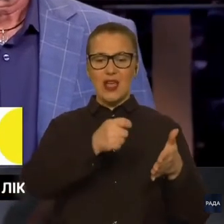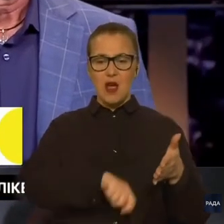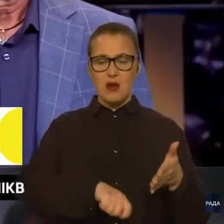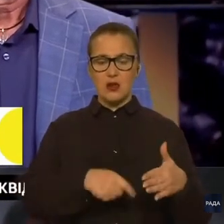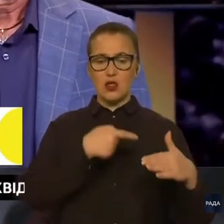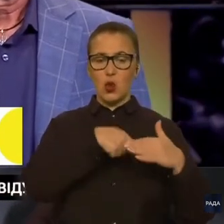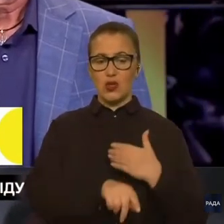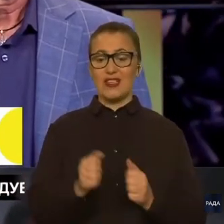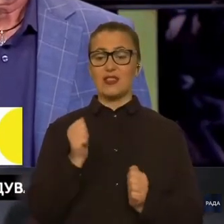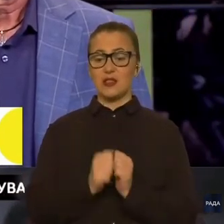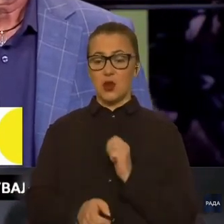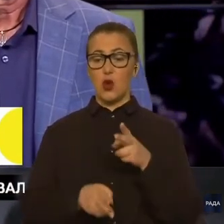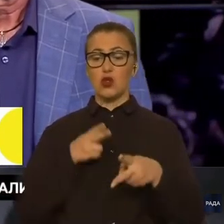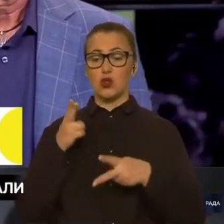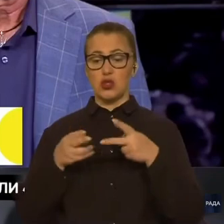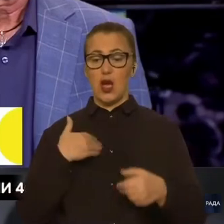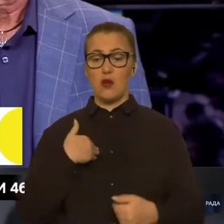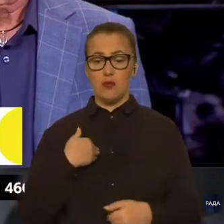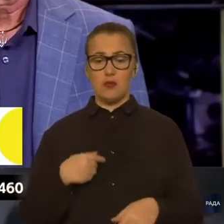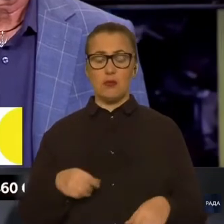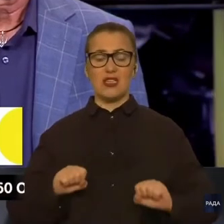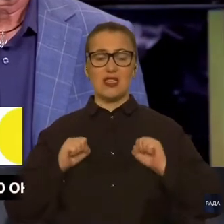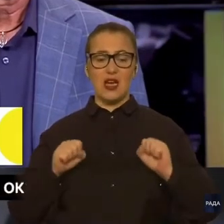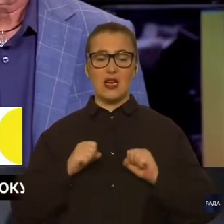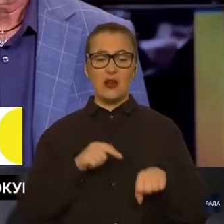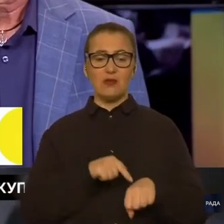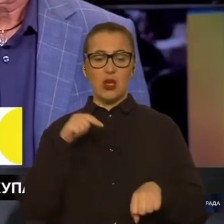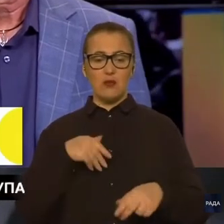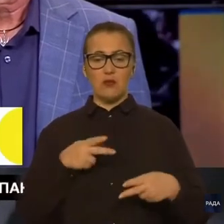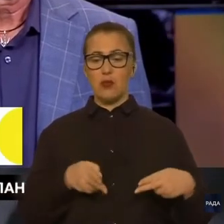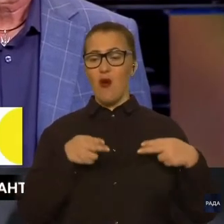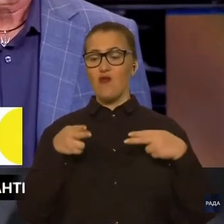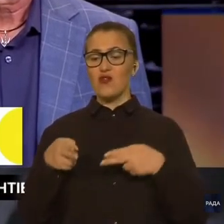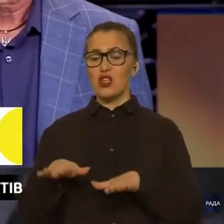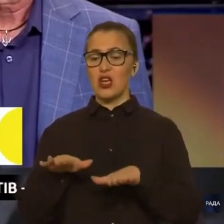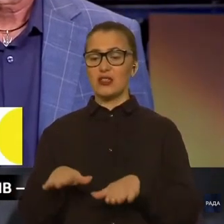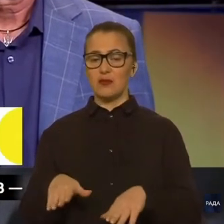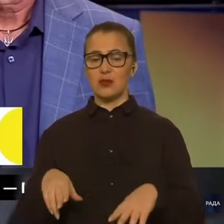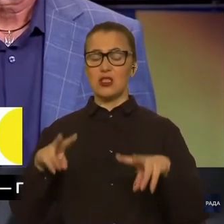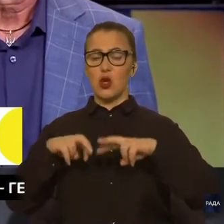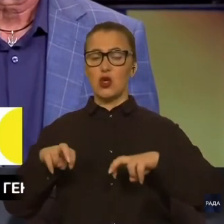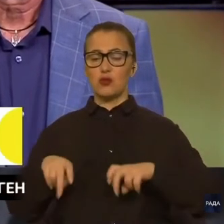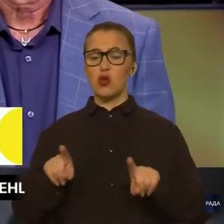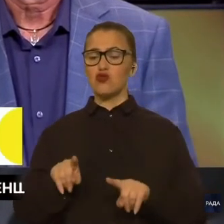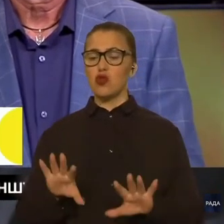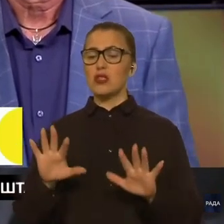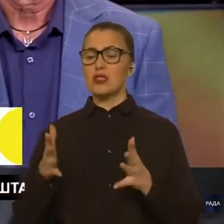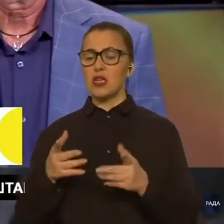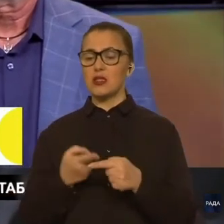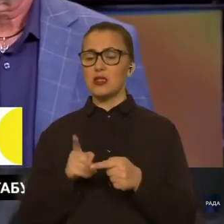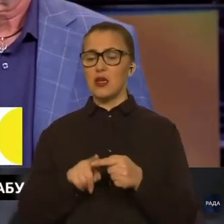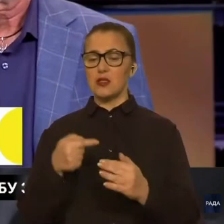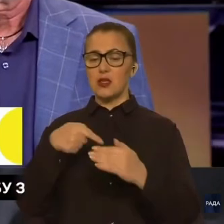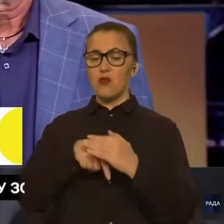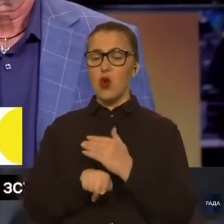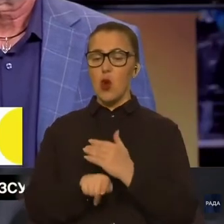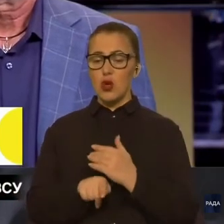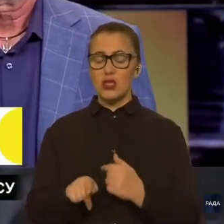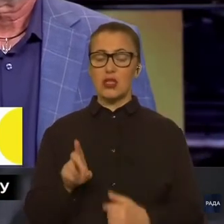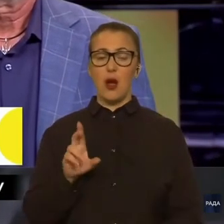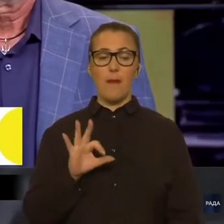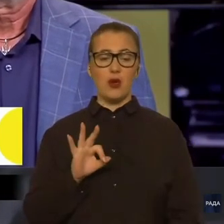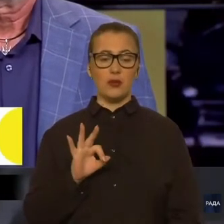кожну скаргу ми намагалися реагувати. Ми виїжджали на місці і з'ясовували, що стане з тим чи іншим укриттям. Тому що